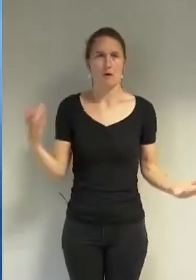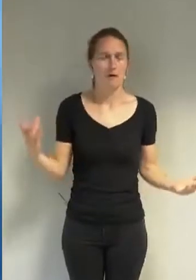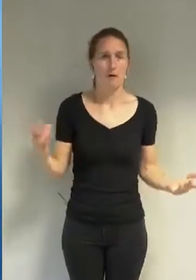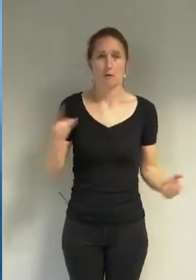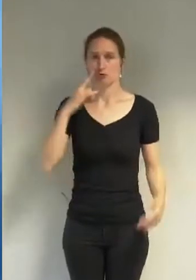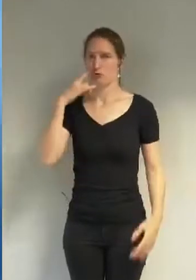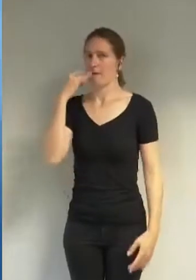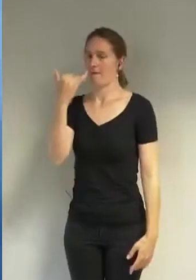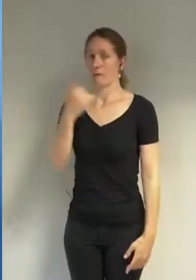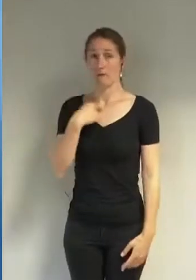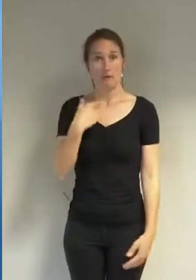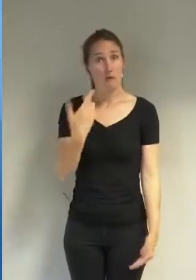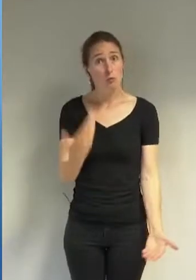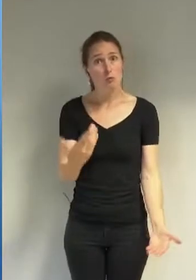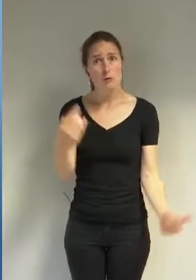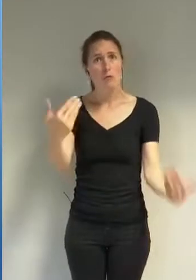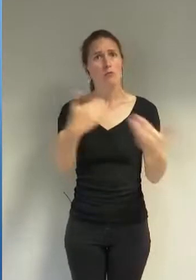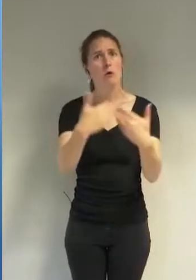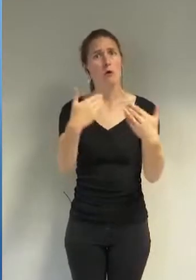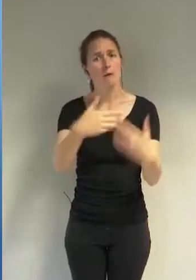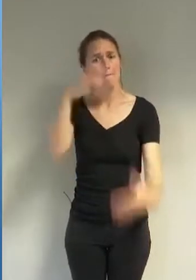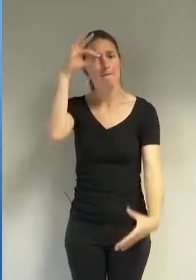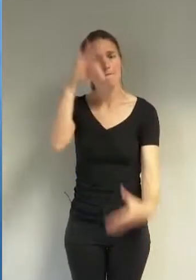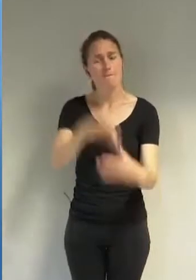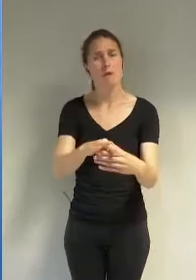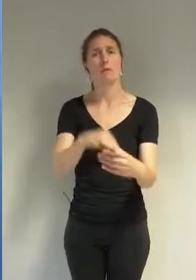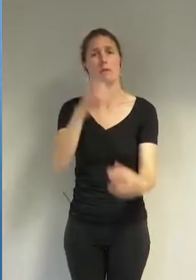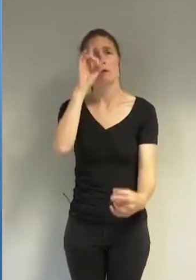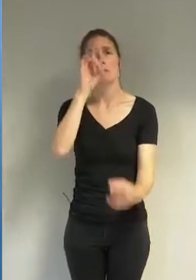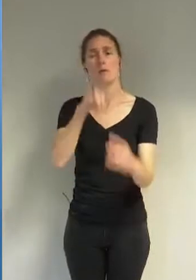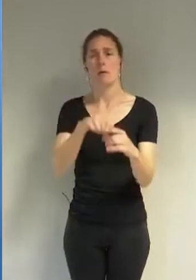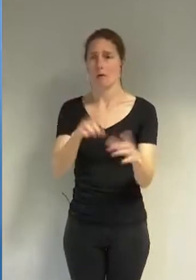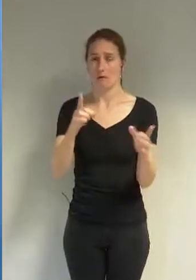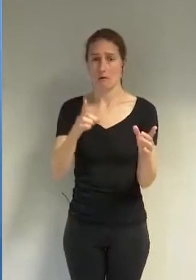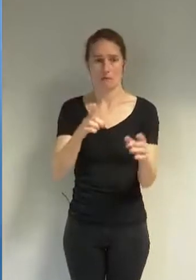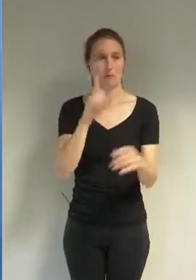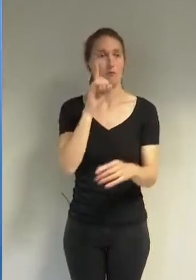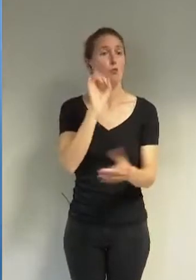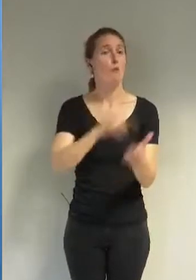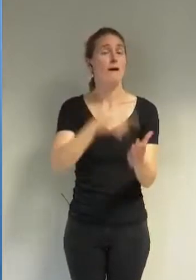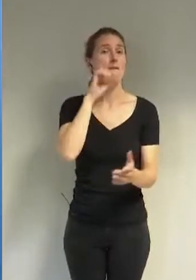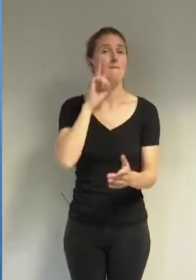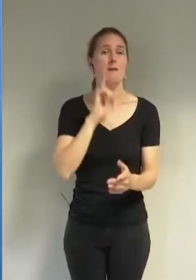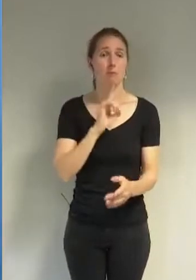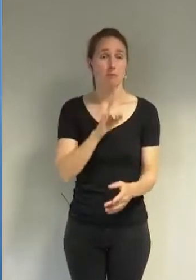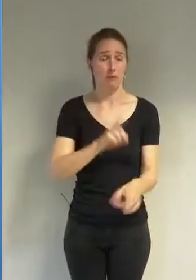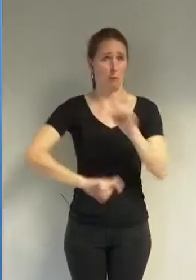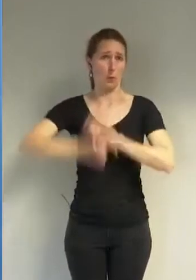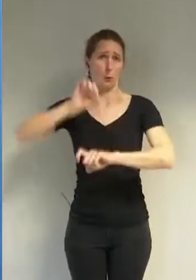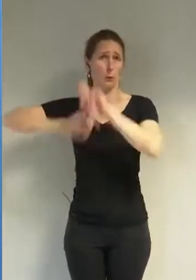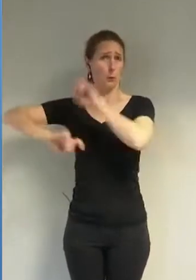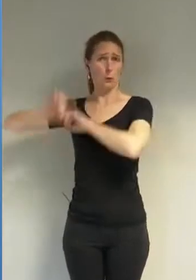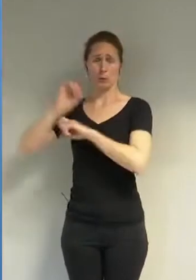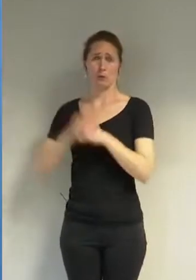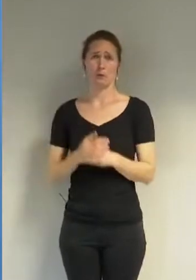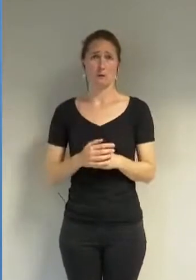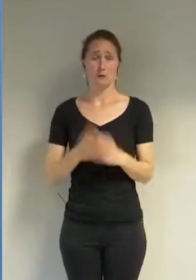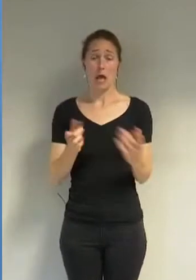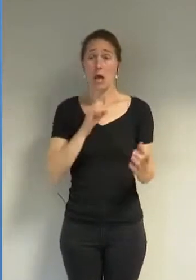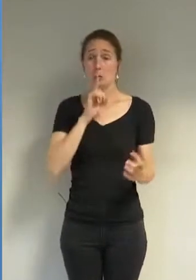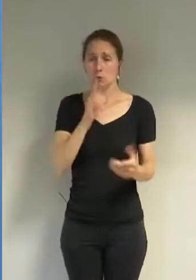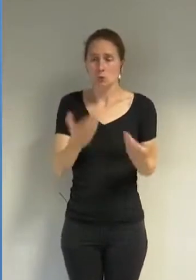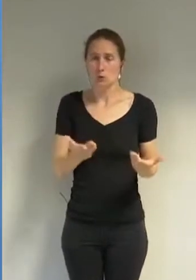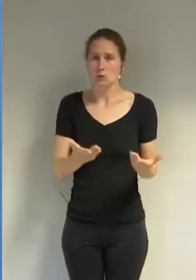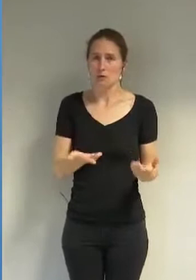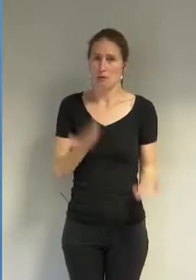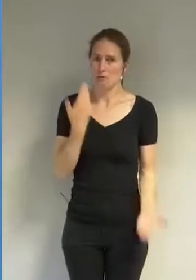celui où vous nous demandez de voter et d'acter un renoncement sur le droit des femmes. Ce jour restera comme le symbole de votre déchéance